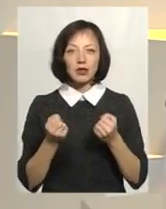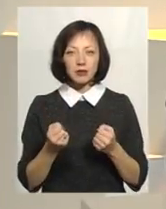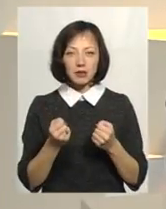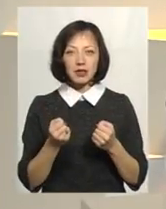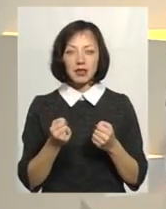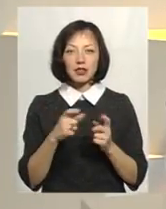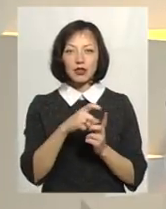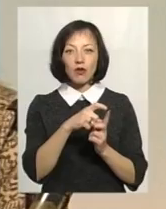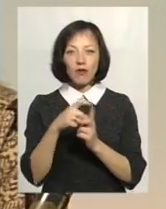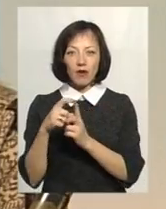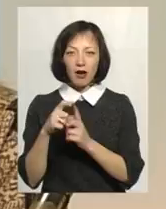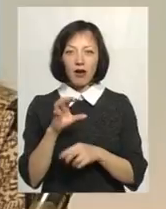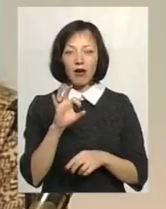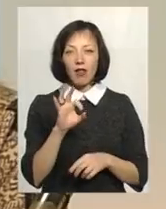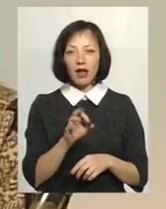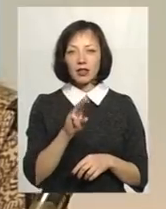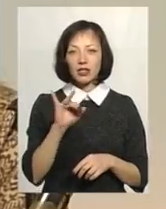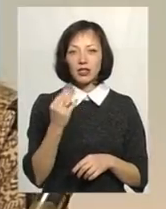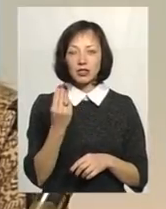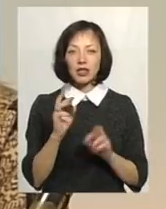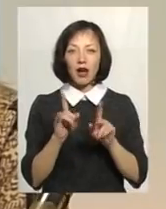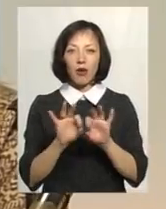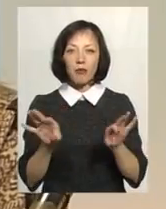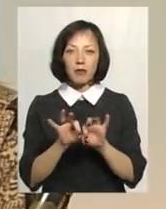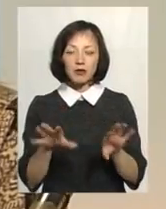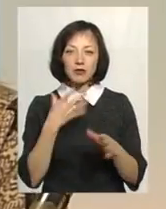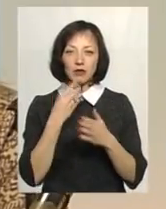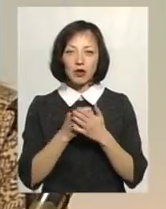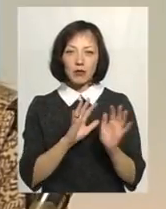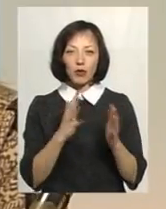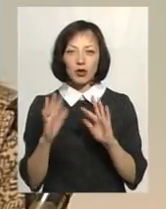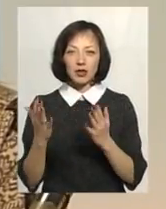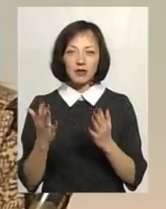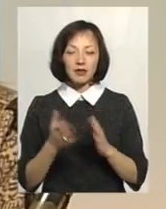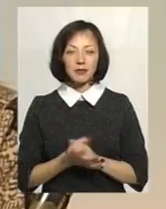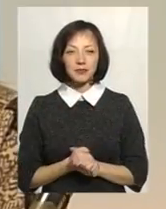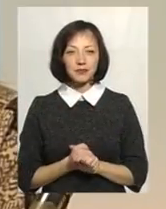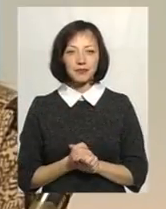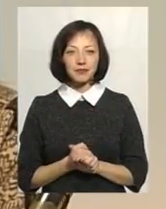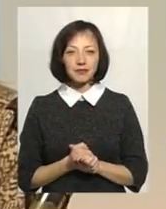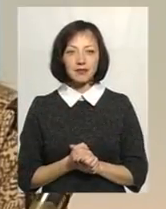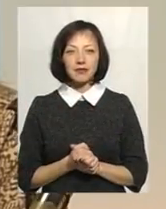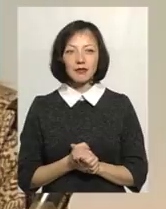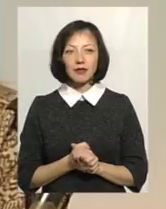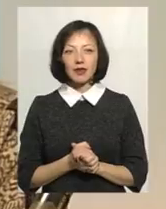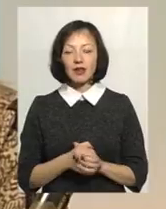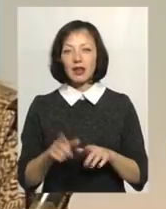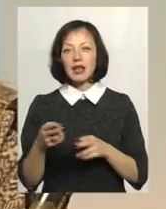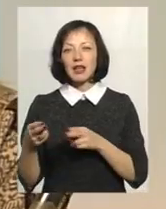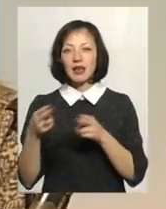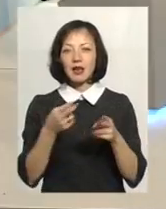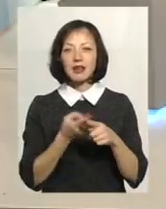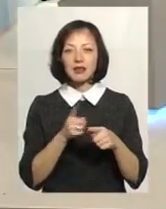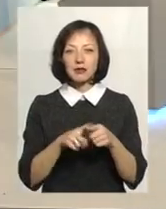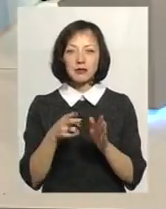слова Олени Тиш, як вона описувала свої якісь події певні. Як вона, як люди розповідали, їхала тим